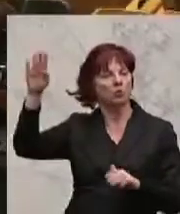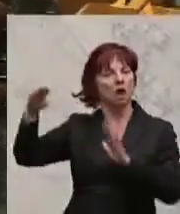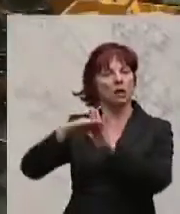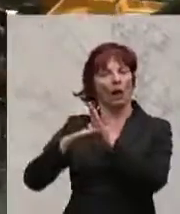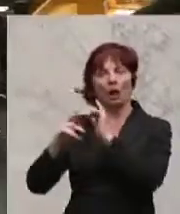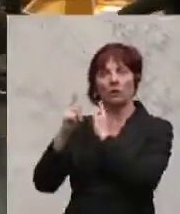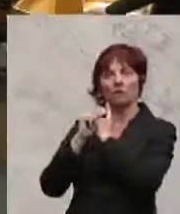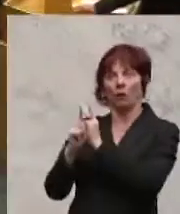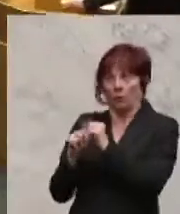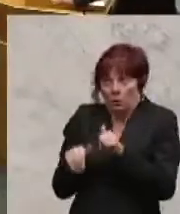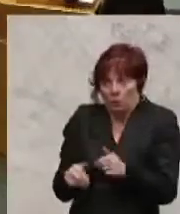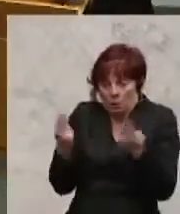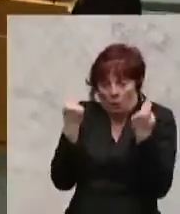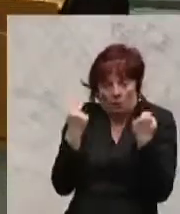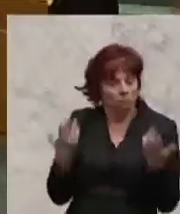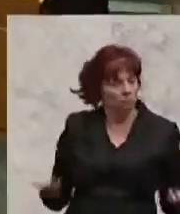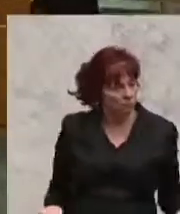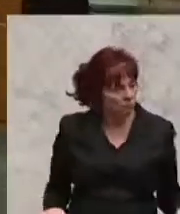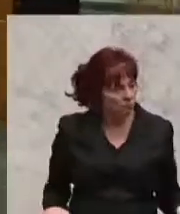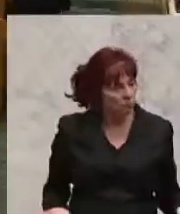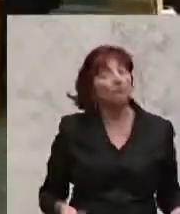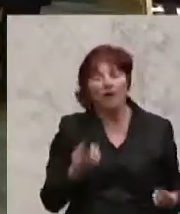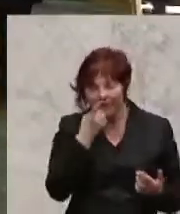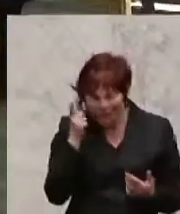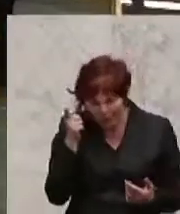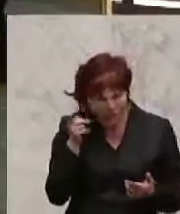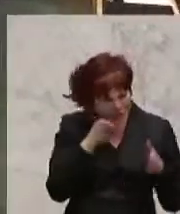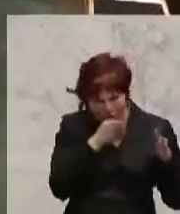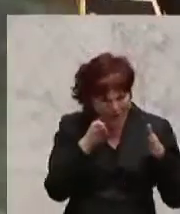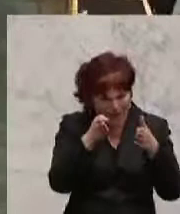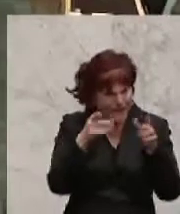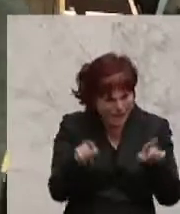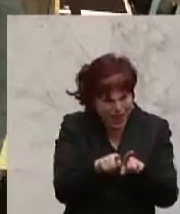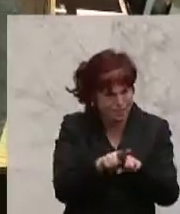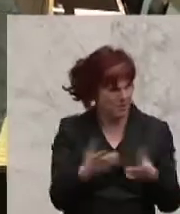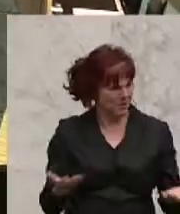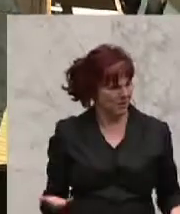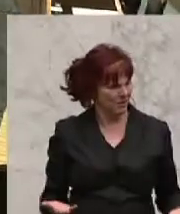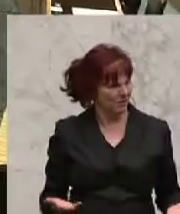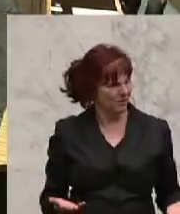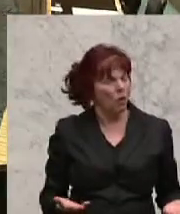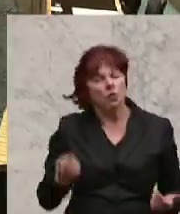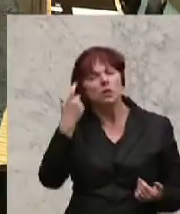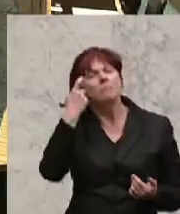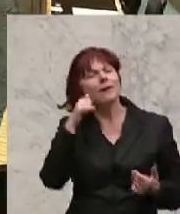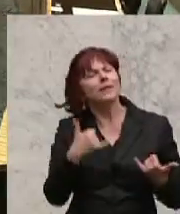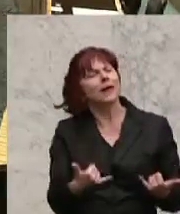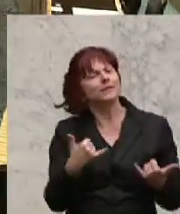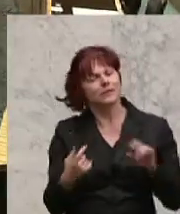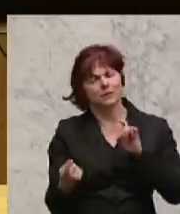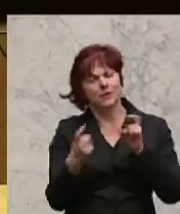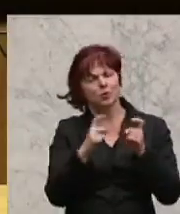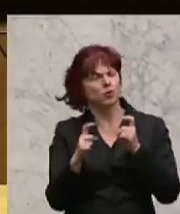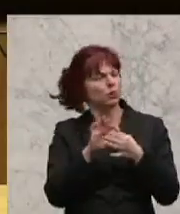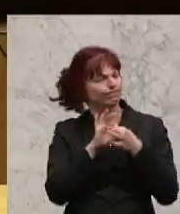Ja, aber wir sind in jedem Fall in diese Richtung, genau in diese Richtung geht es. Und ich rede jetzt ja, wenn wir reden jetzt einmal von der Diskussion darüber, ob es